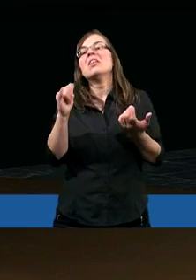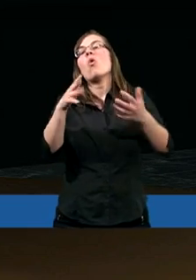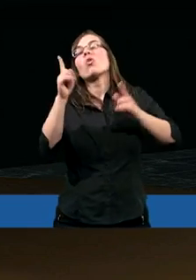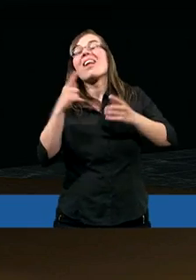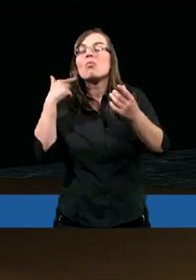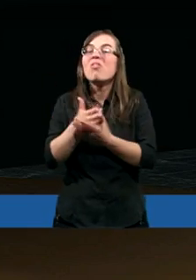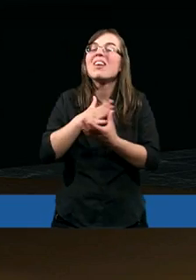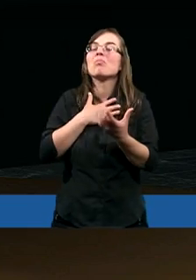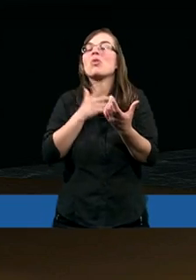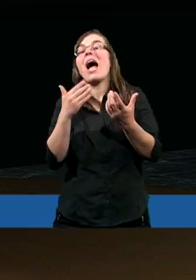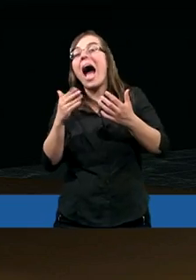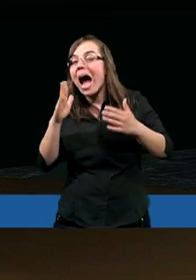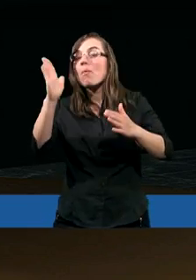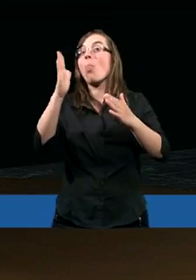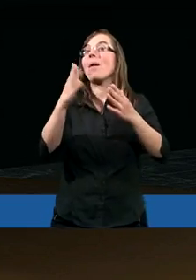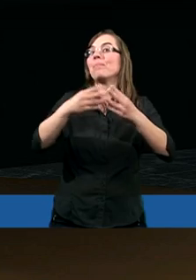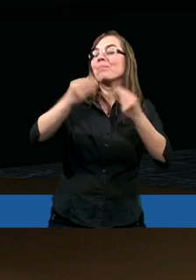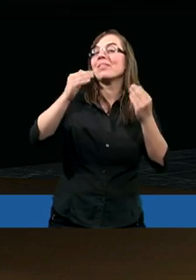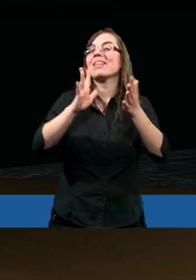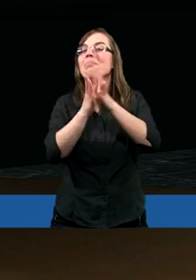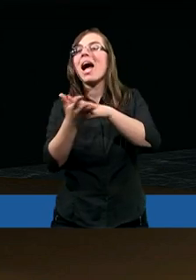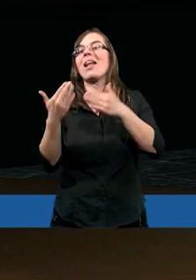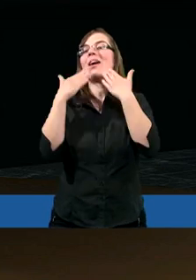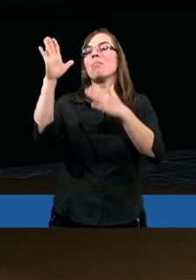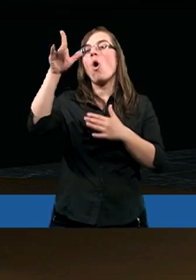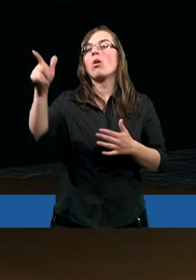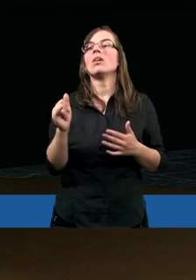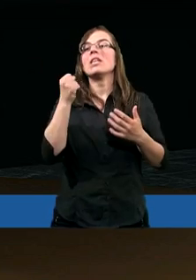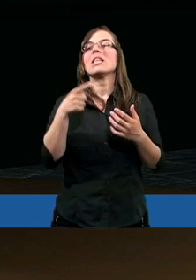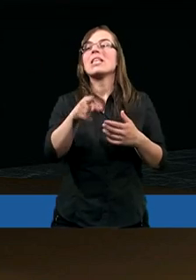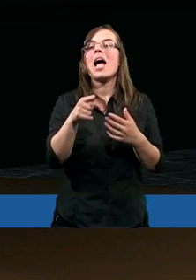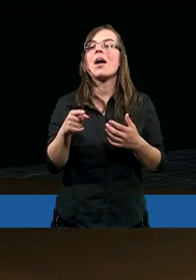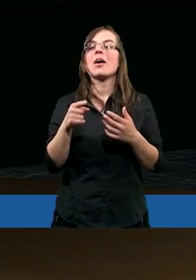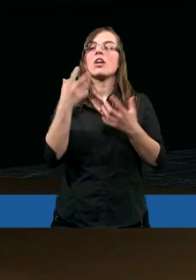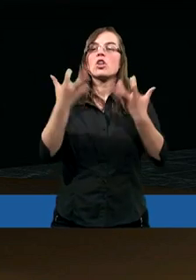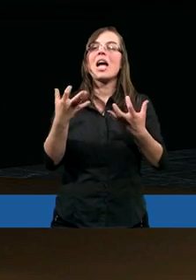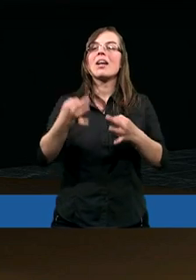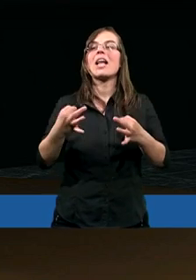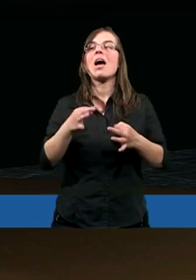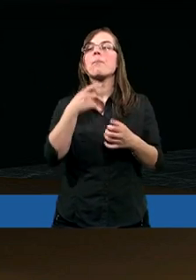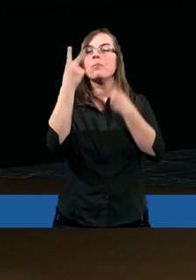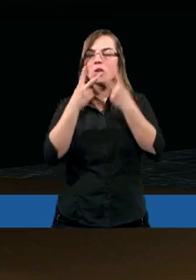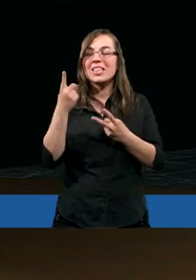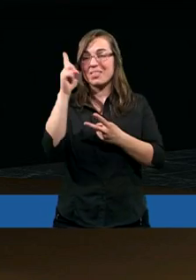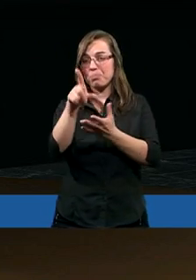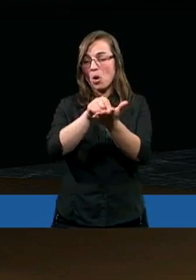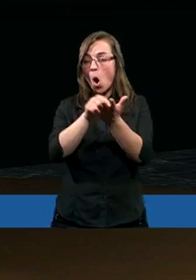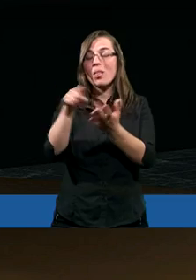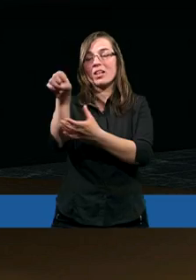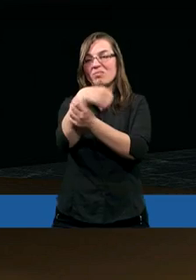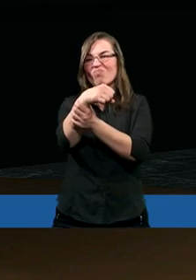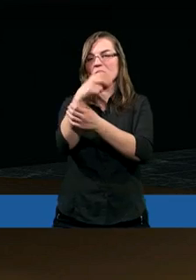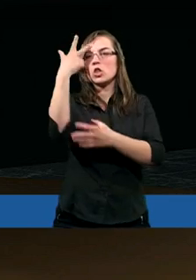poszedł. Ale co w tym wszystkim jest najpiękniejsze? I przywołam teraz historię, kiedy Piotr się trzy razy zaparł